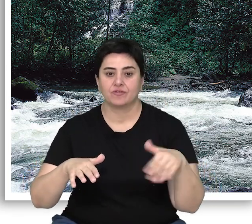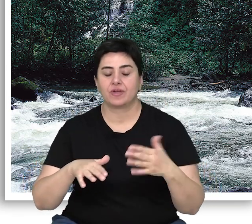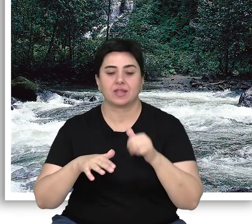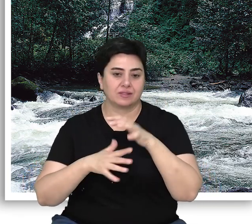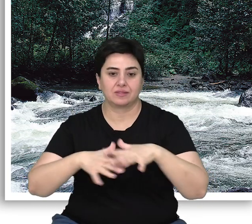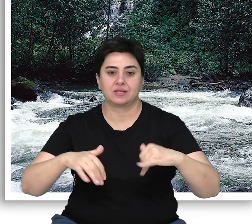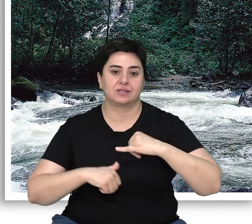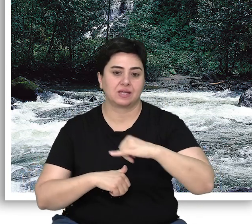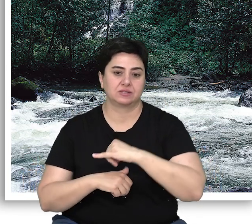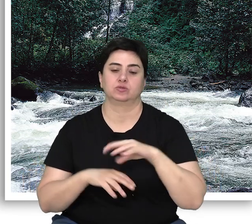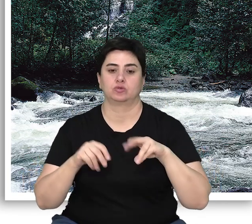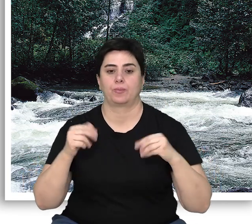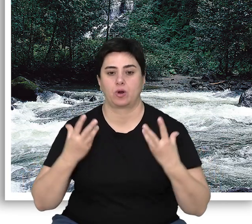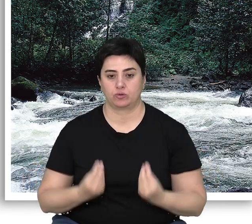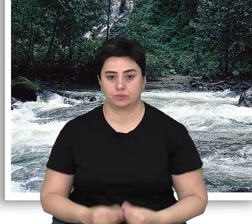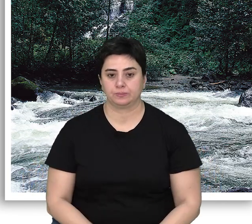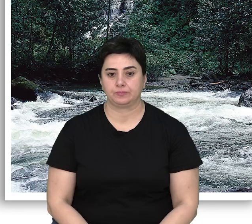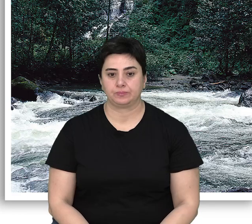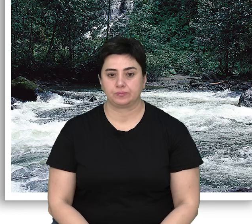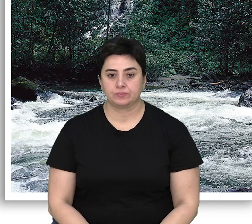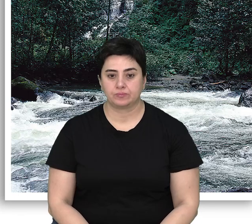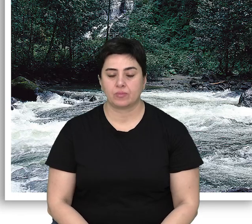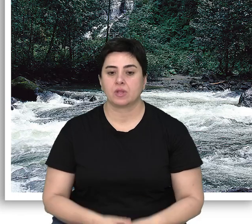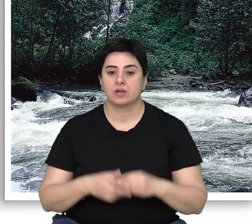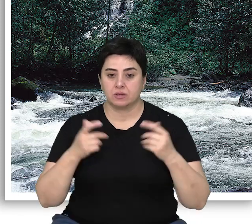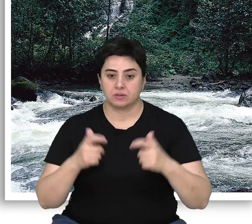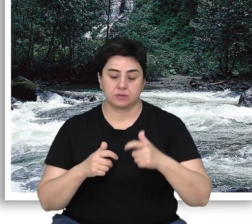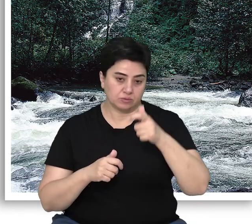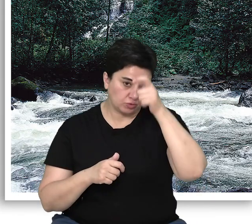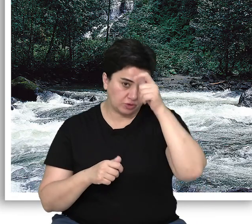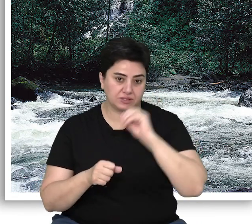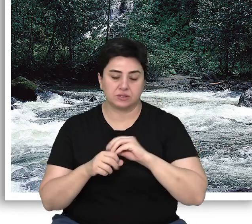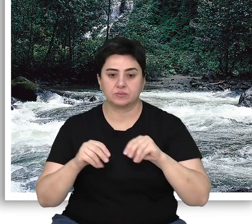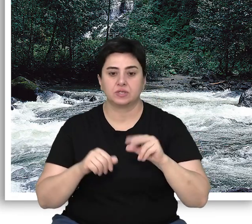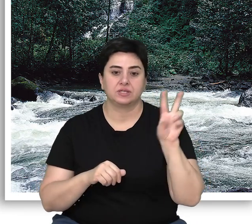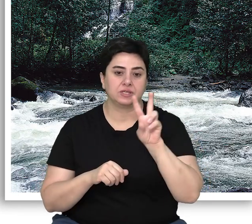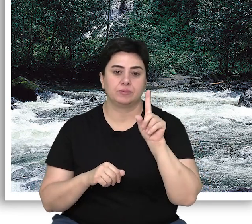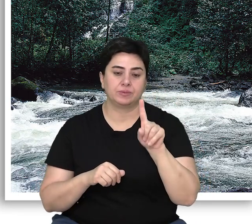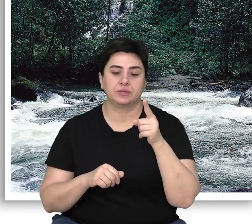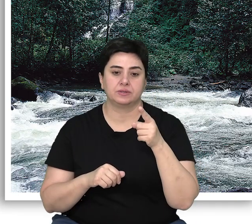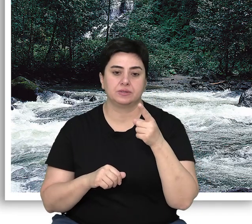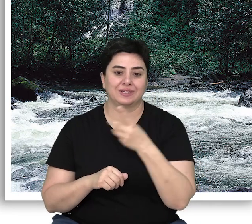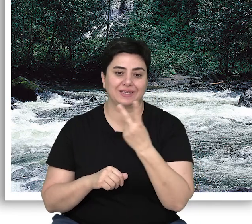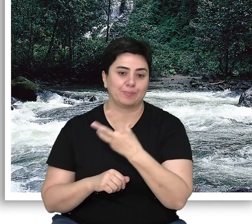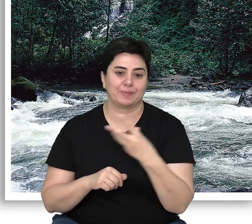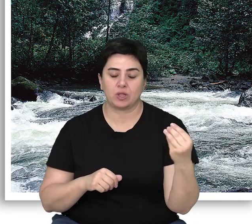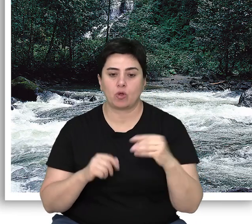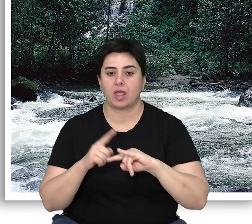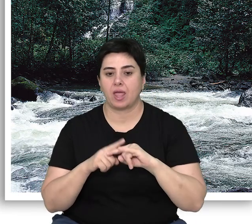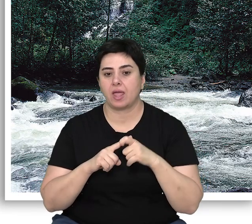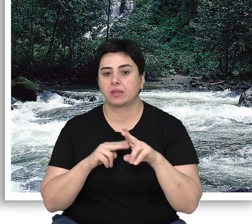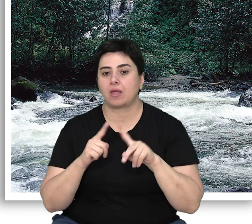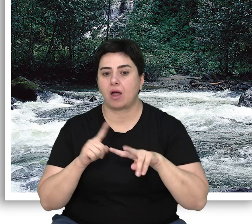kıyılarımıza yakın coğrafyada yoğunlaşmıştır. Ülkemizin orman alanı 21,2 milyon hektar olarak